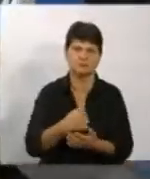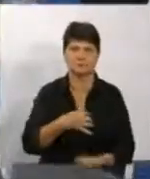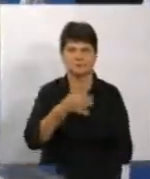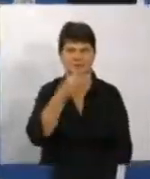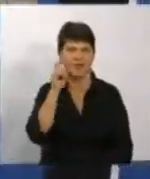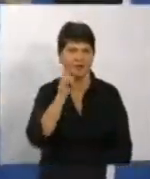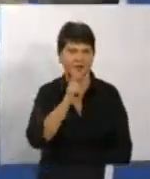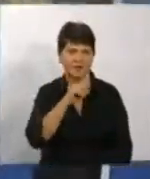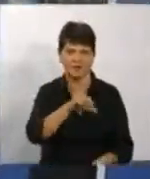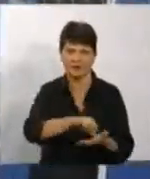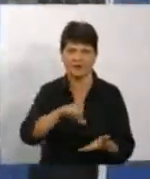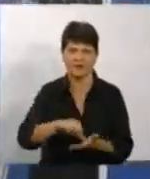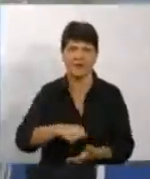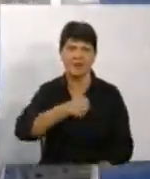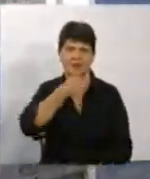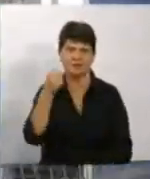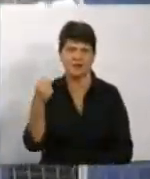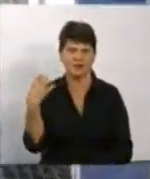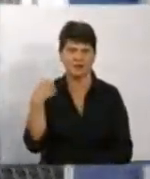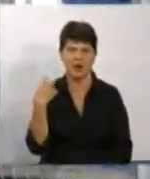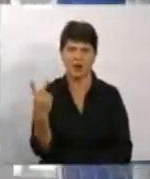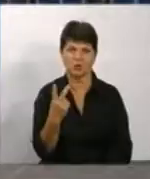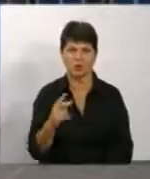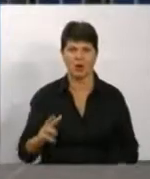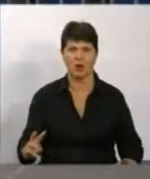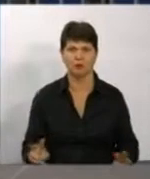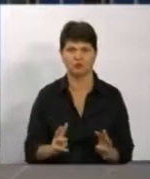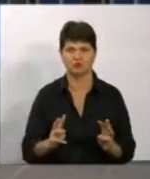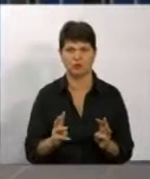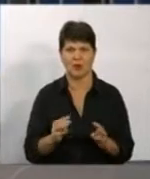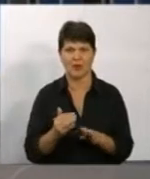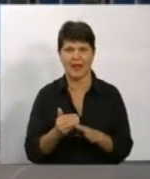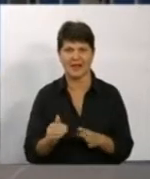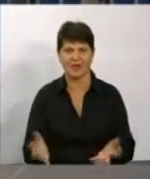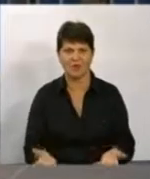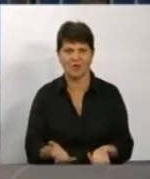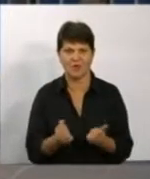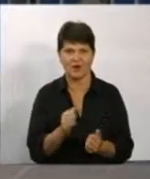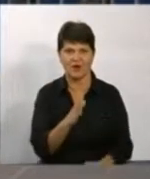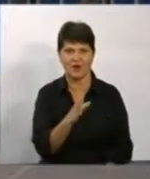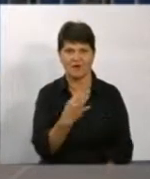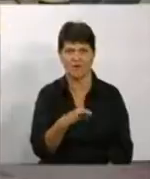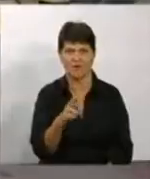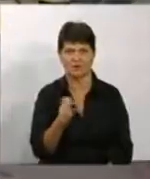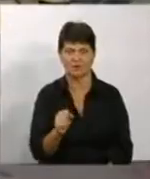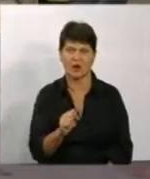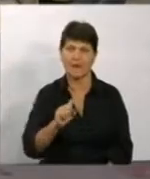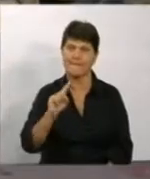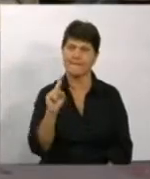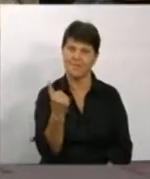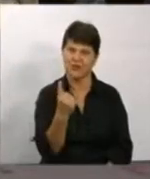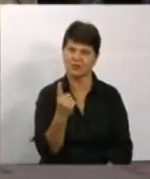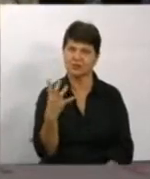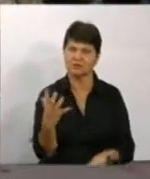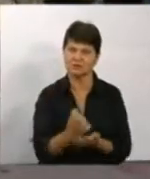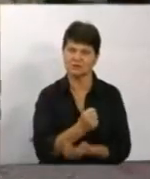змаганнях представляє старший начальник караулу другої пожежно-рятувальної частини Микола Войцех. До цього першість здобував на обласному рівні.